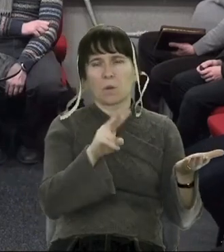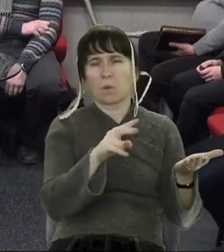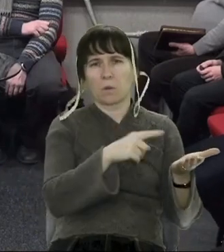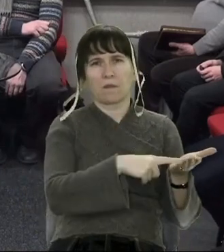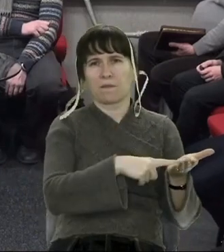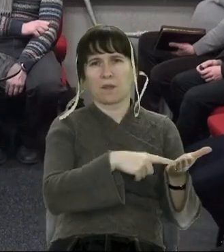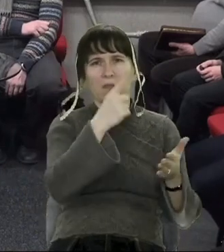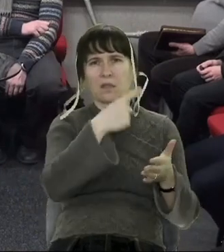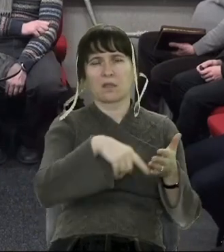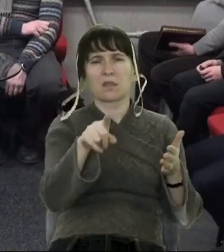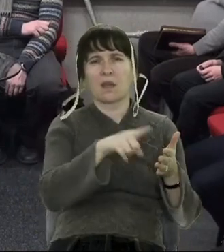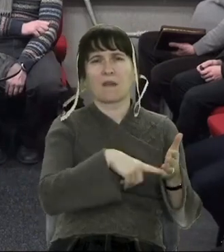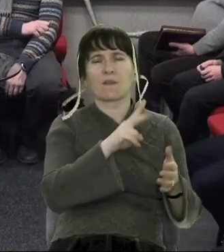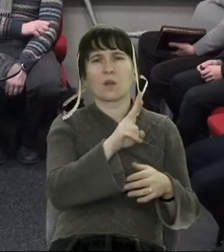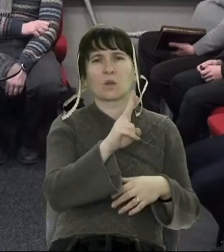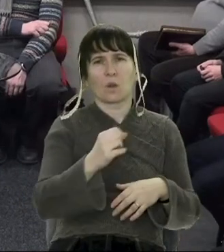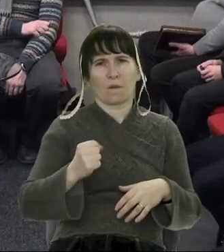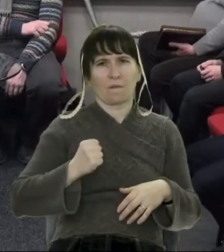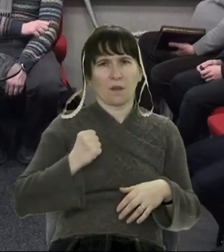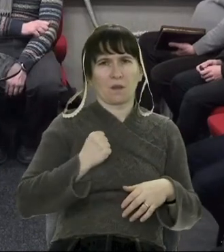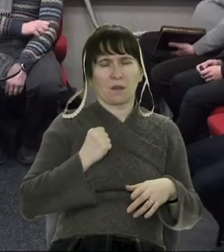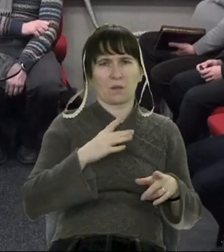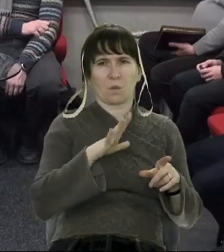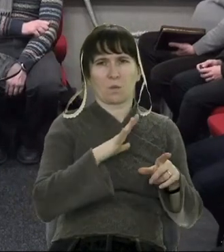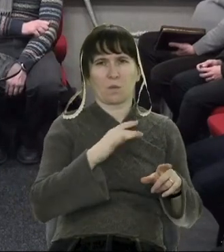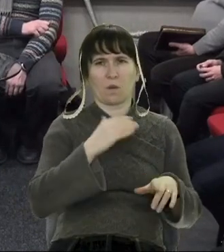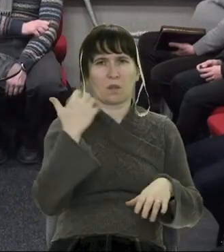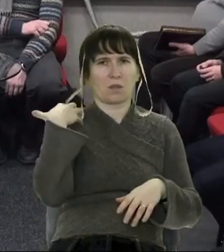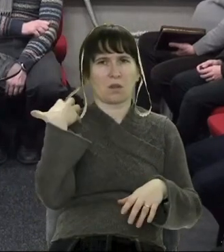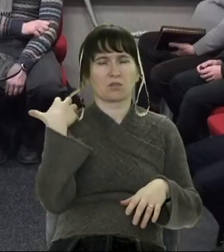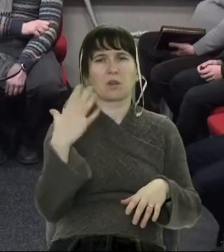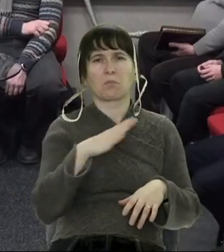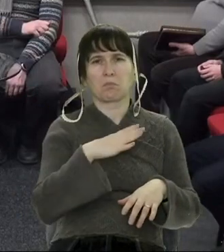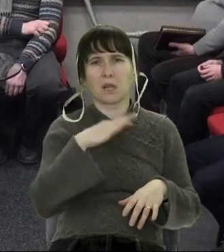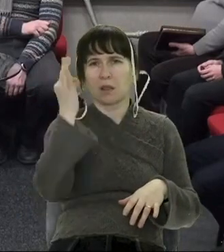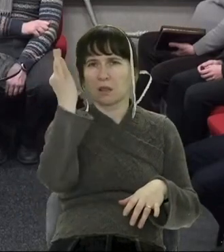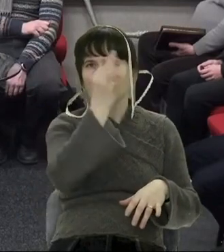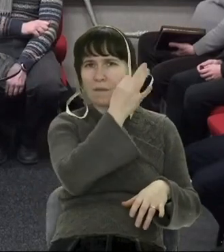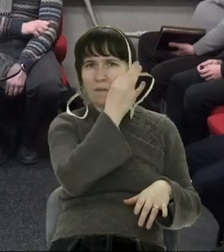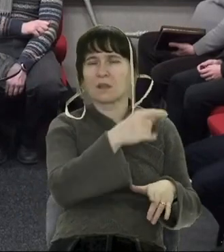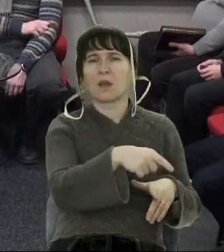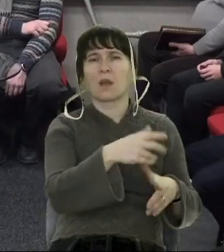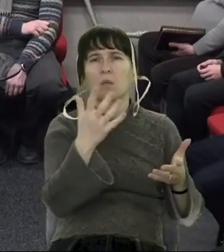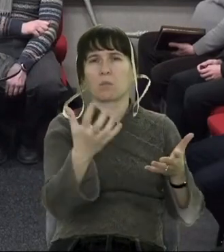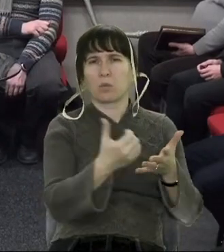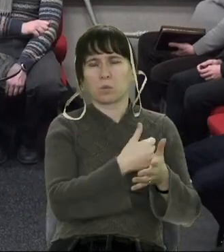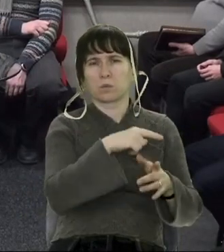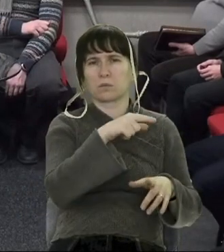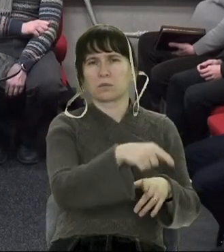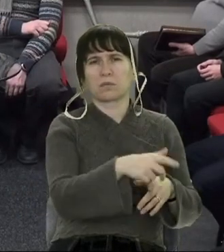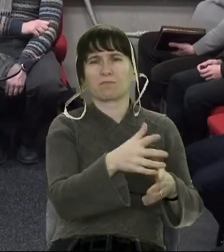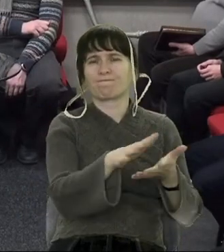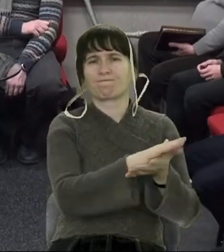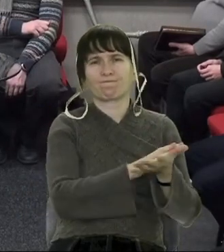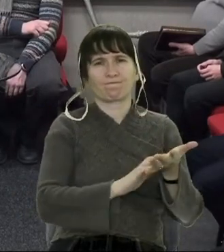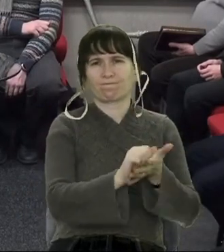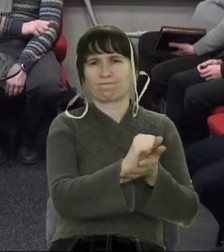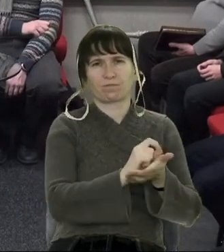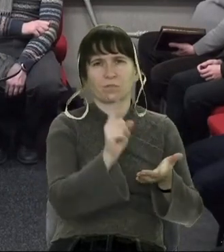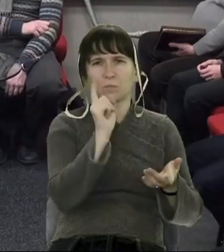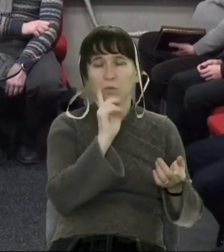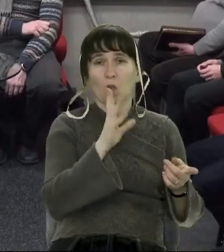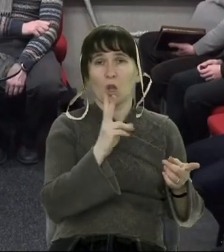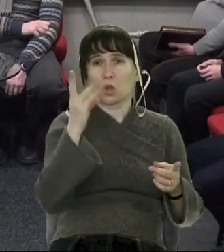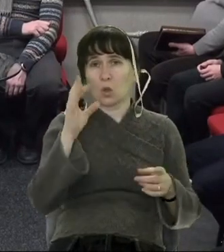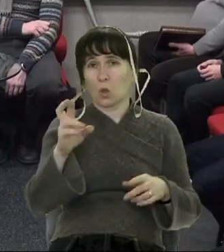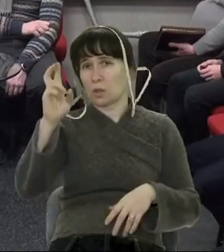воєначальнику, на той час ним був Давид, і ми знаємо, які наслідки, і наслідки були негативні. Але ж ми знаємо також, що цар